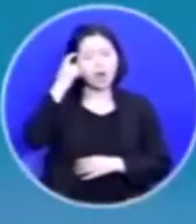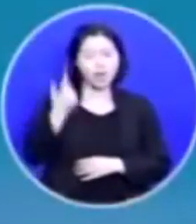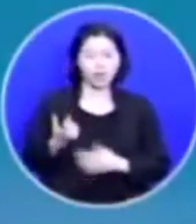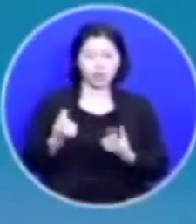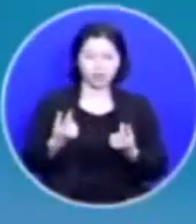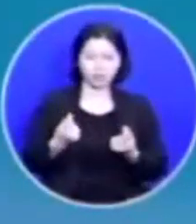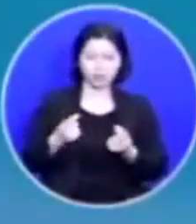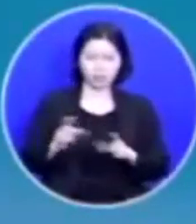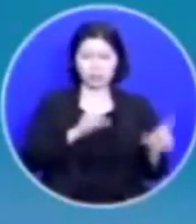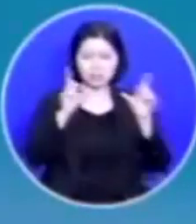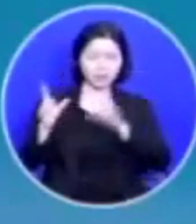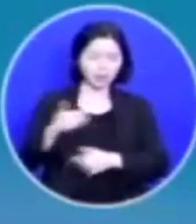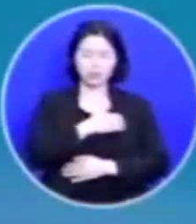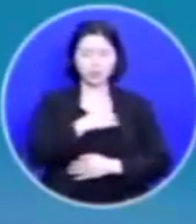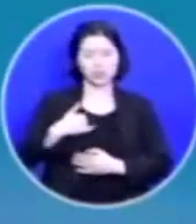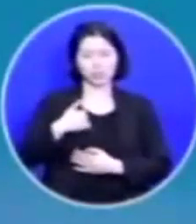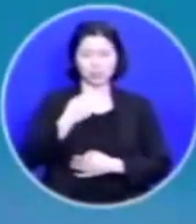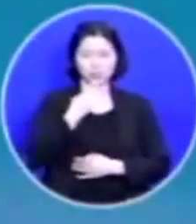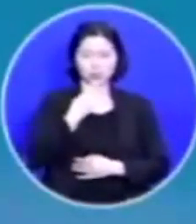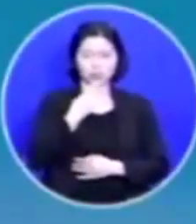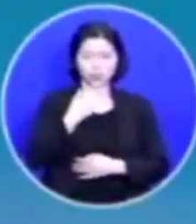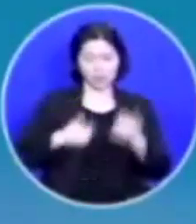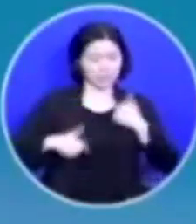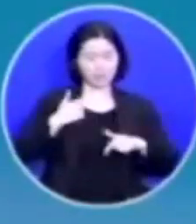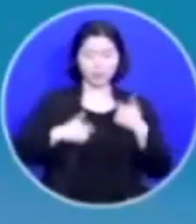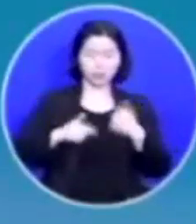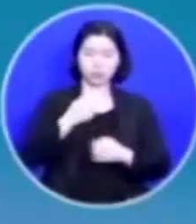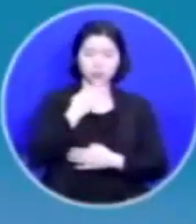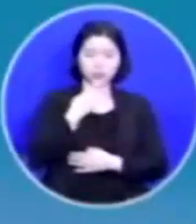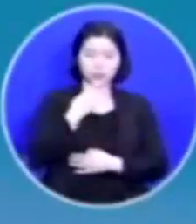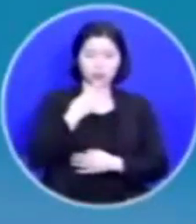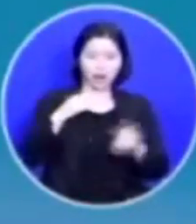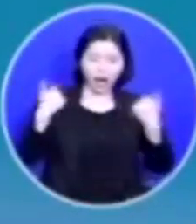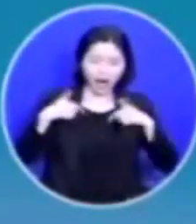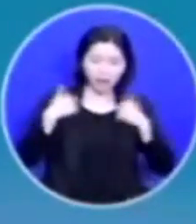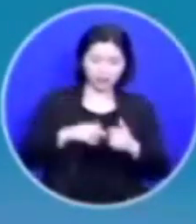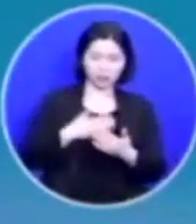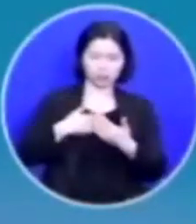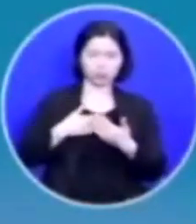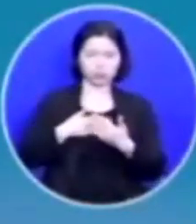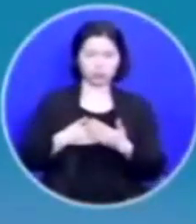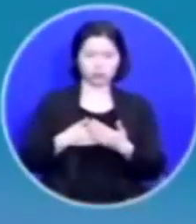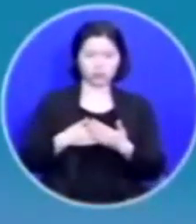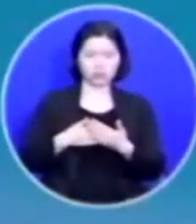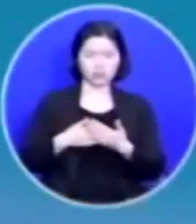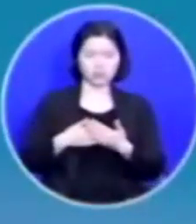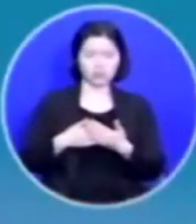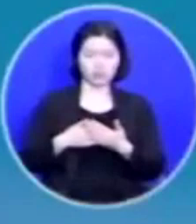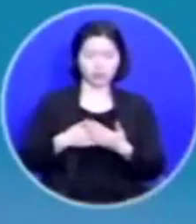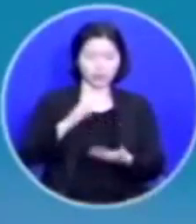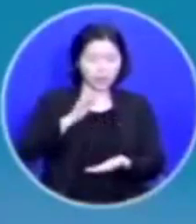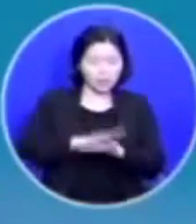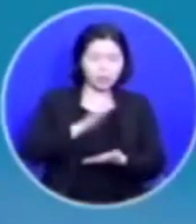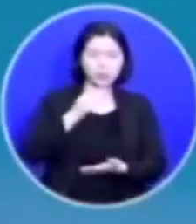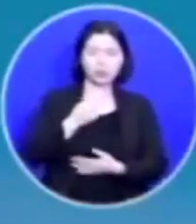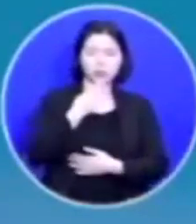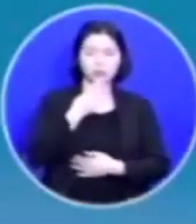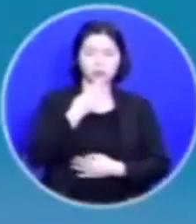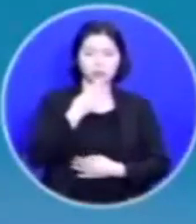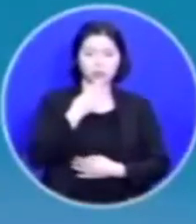삶이 자신이 없는 거죠 기쁨이 없는 거죠 항상 두렵고 열정도 없고